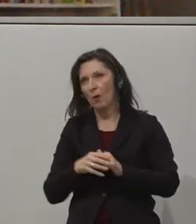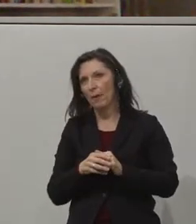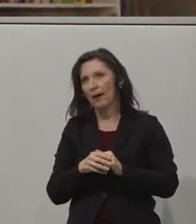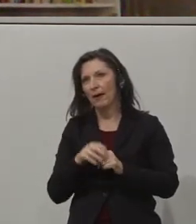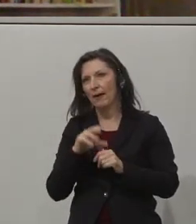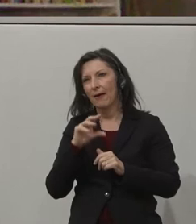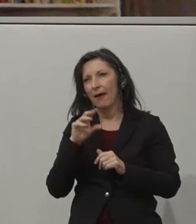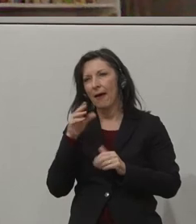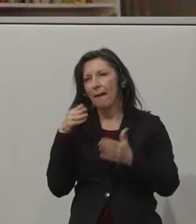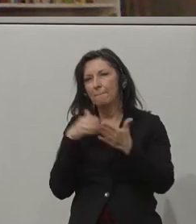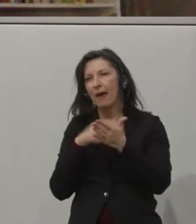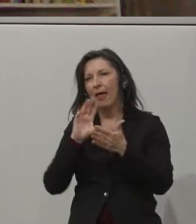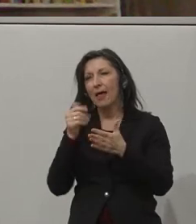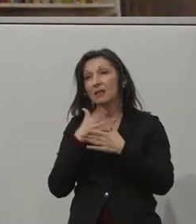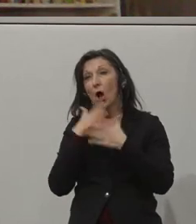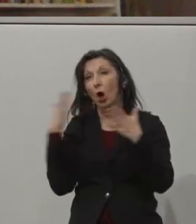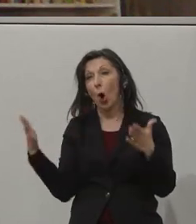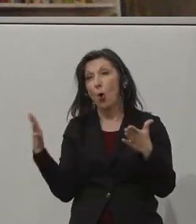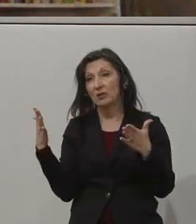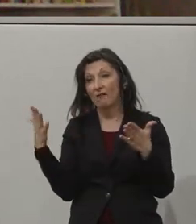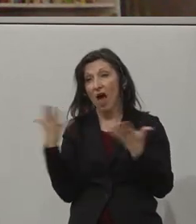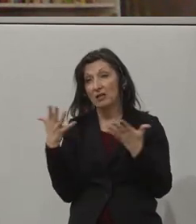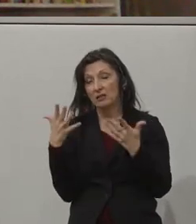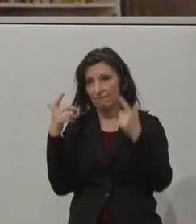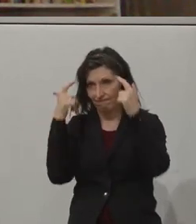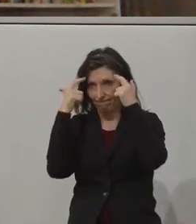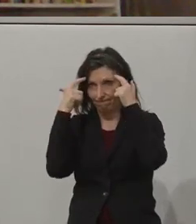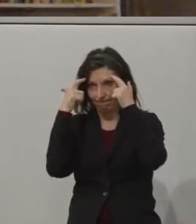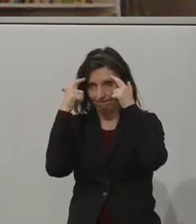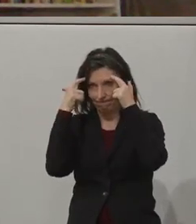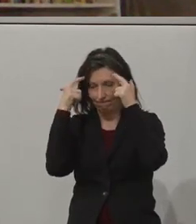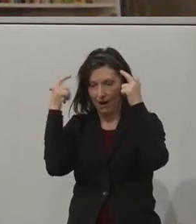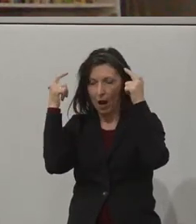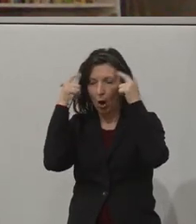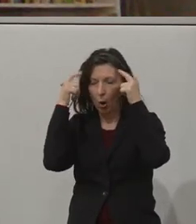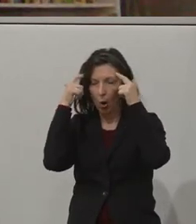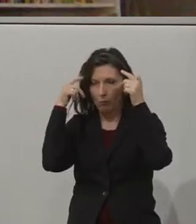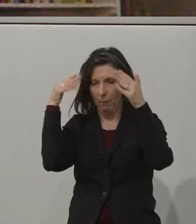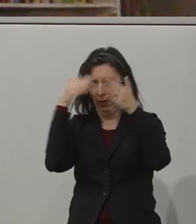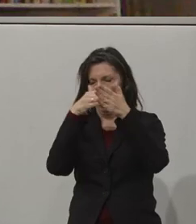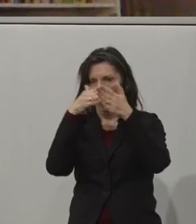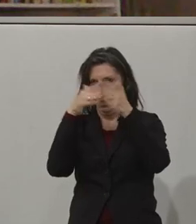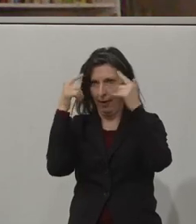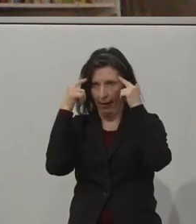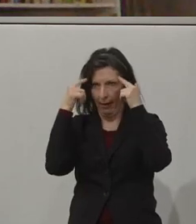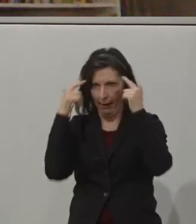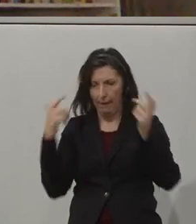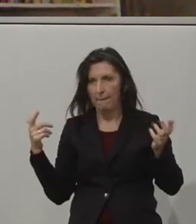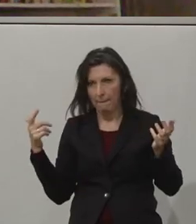Barriere noch immer die Barriere in unseren Köpfen besteht. Und der